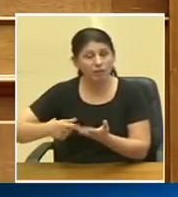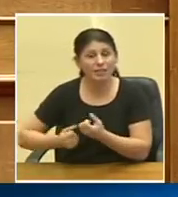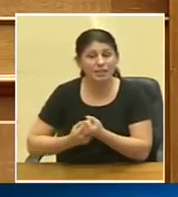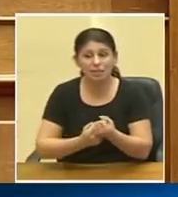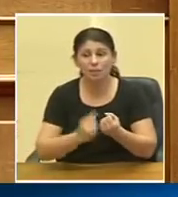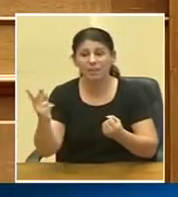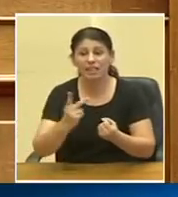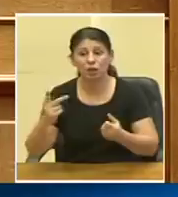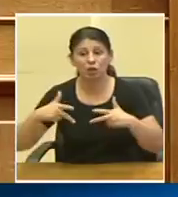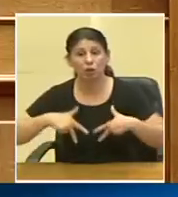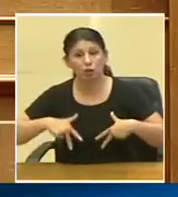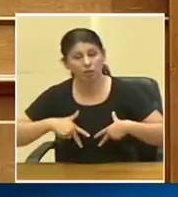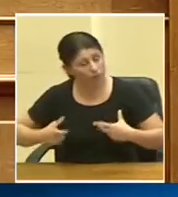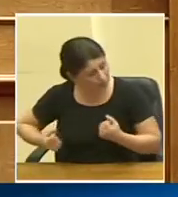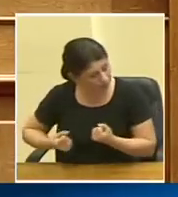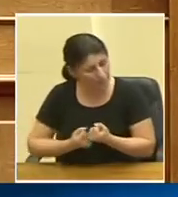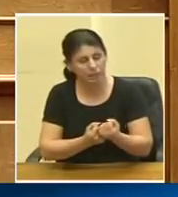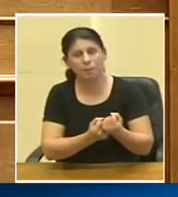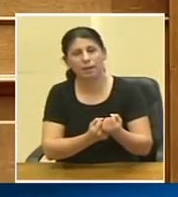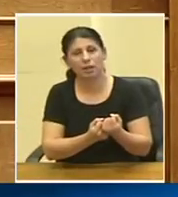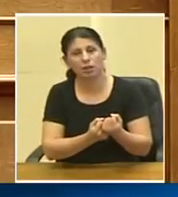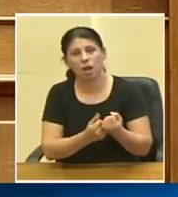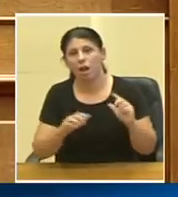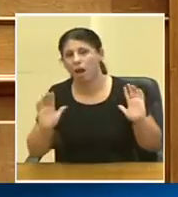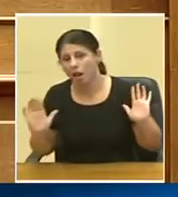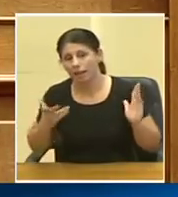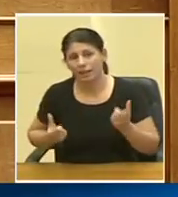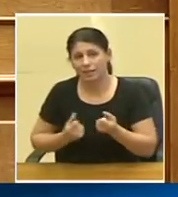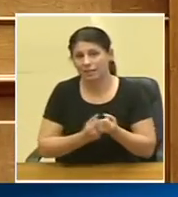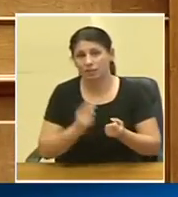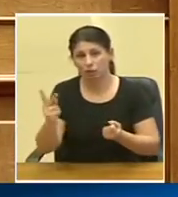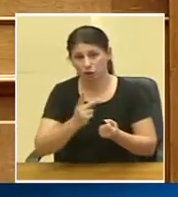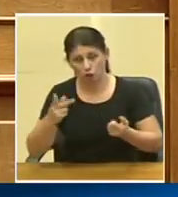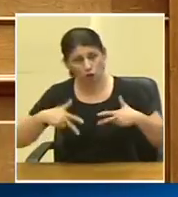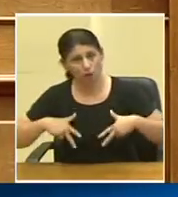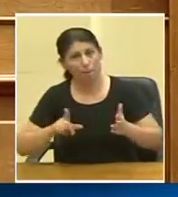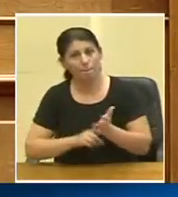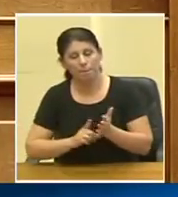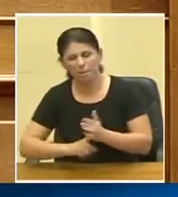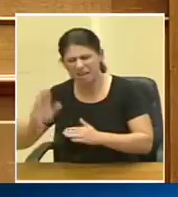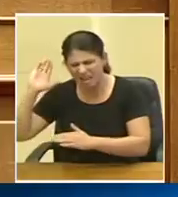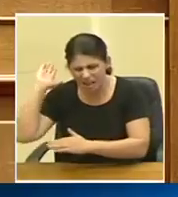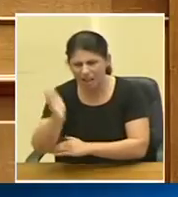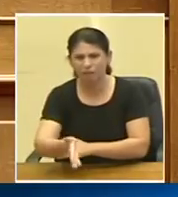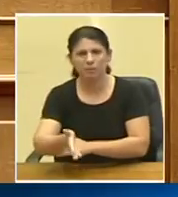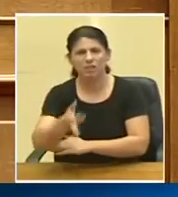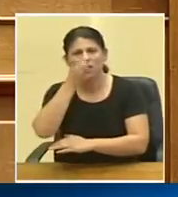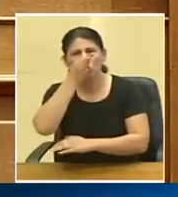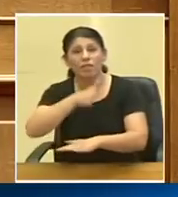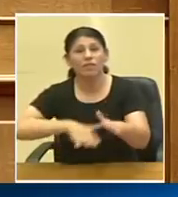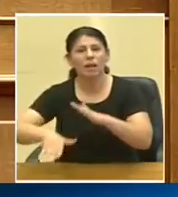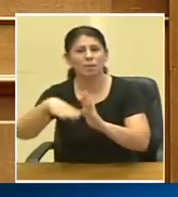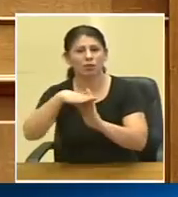το κοινωνικό κράτος και το στηρίξαμε αλλά για να στηρίξει το κοινωνικό κράτος πρέπει να χτυπήσεις το διεφθαρμένο